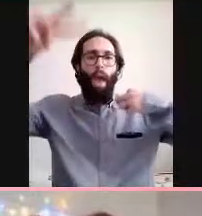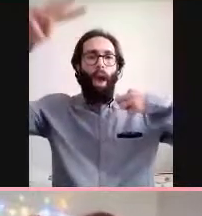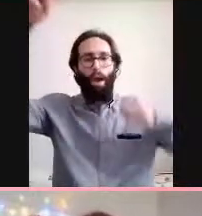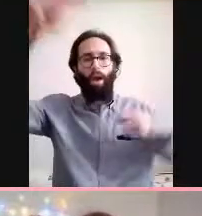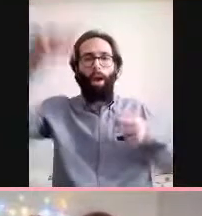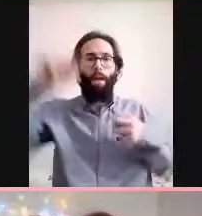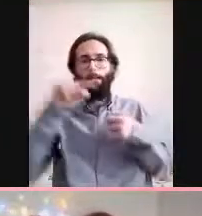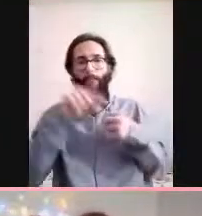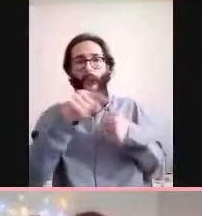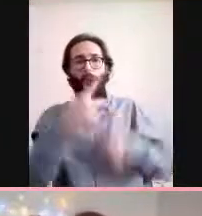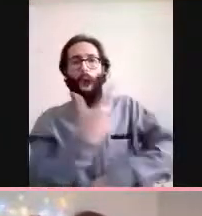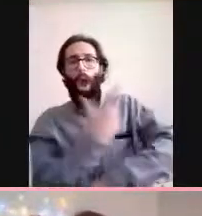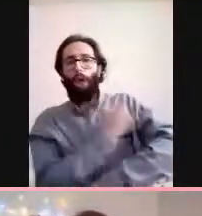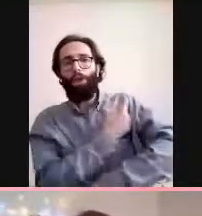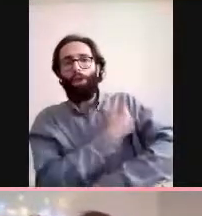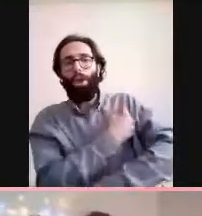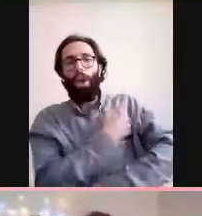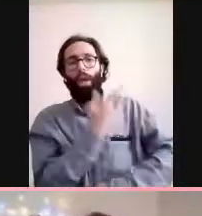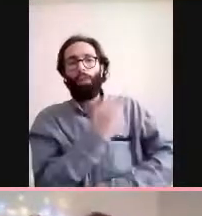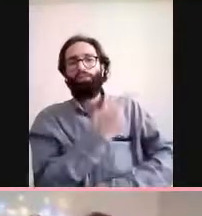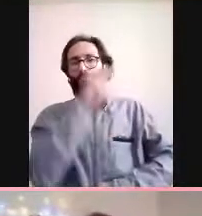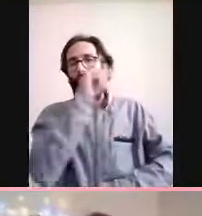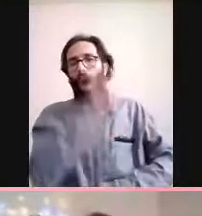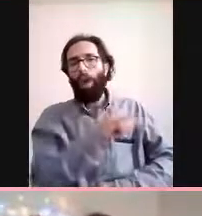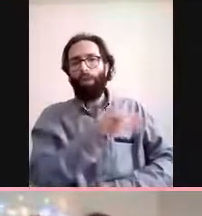aşıları hakkında ne düşünüyorsunuz